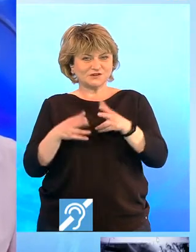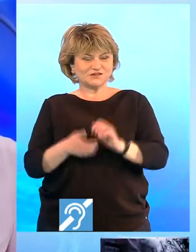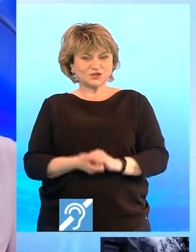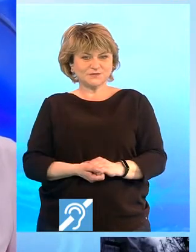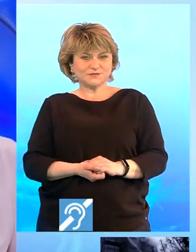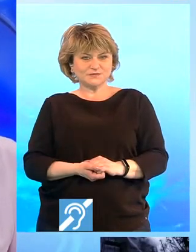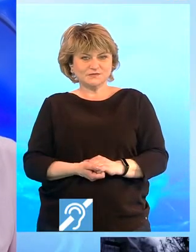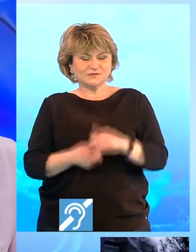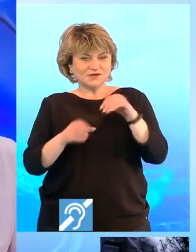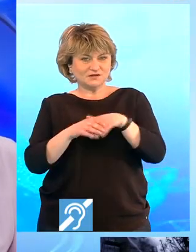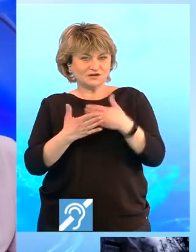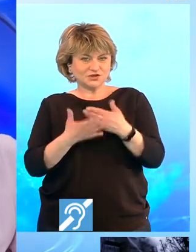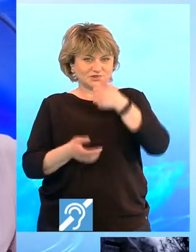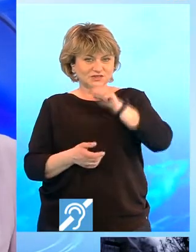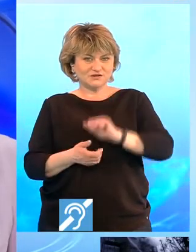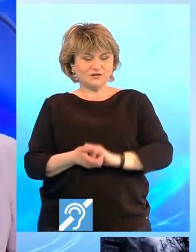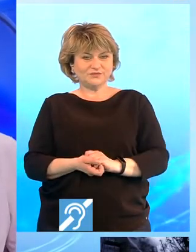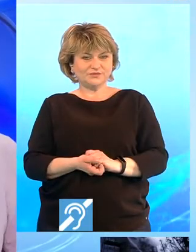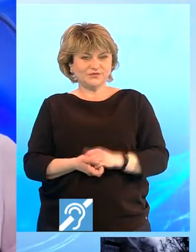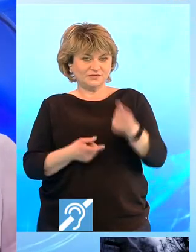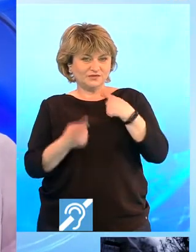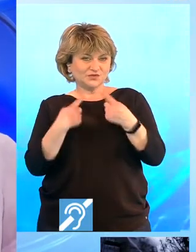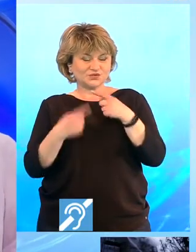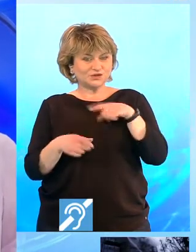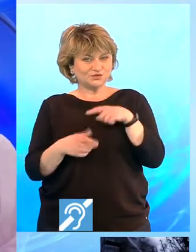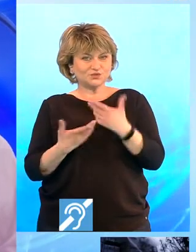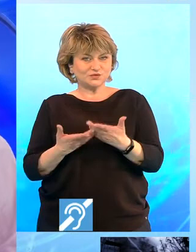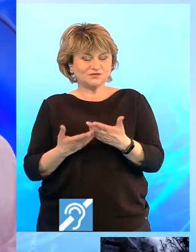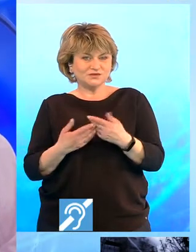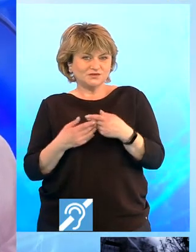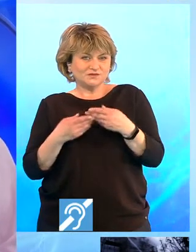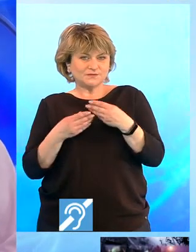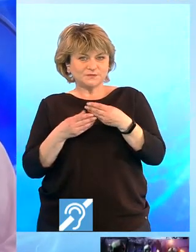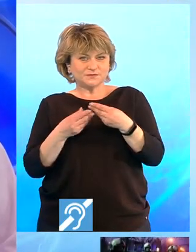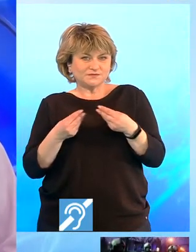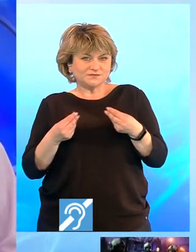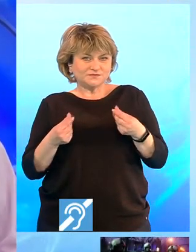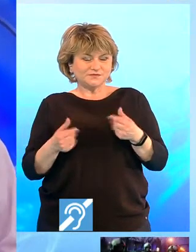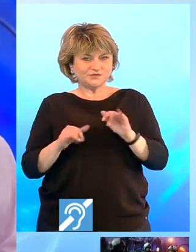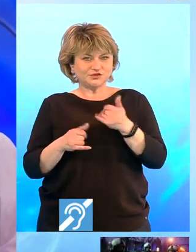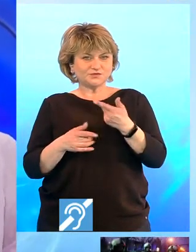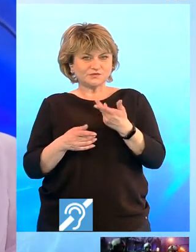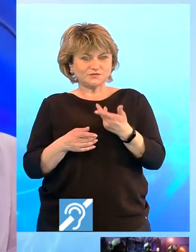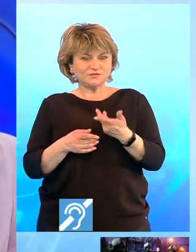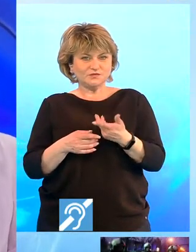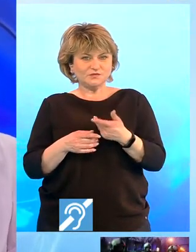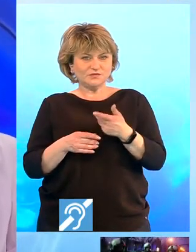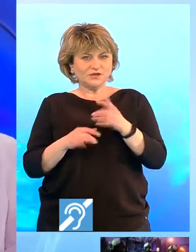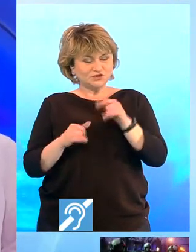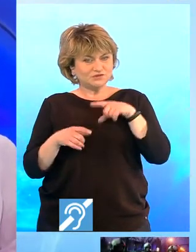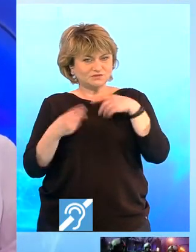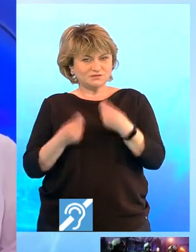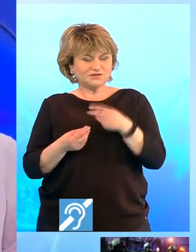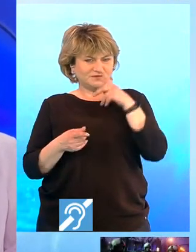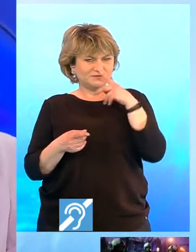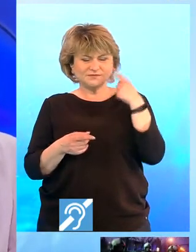în această zi, discuțiile sunt subtile, poate că primesc niște aluzii și e bine să